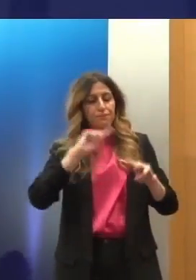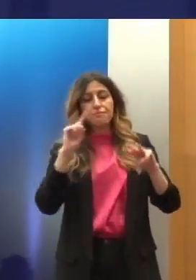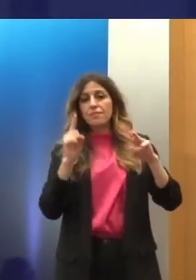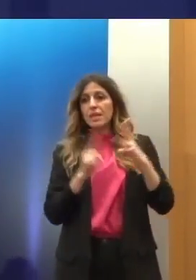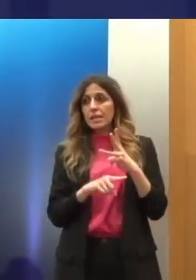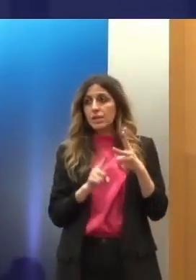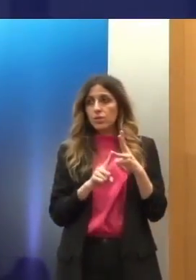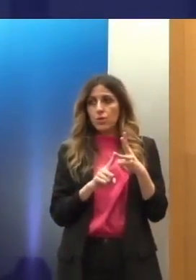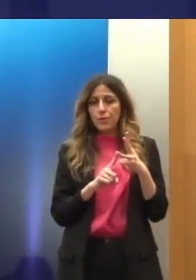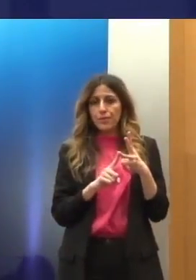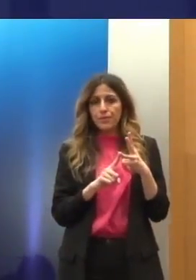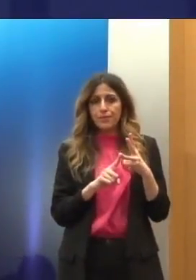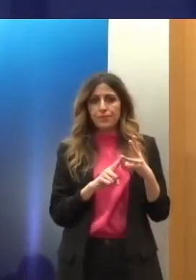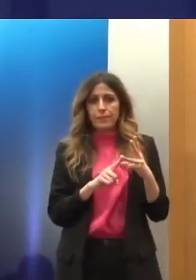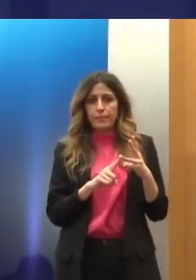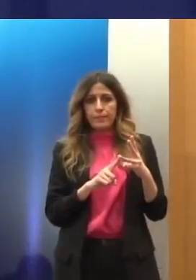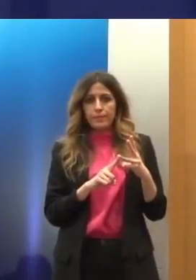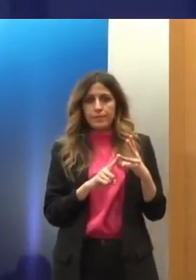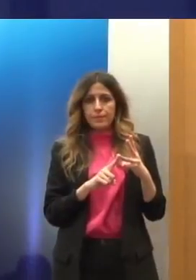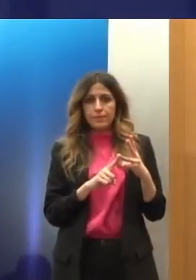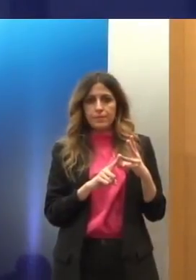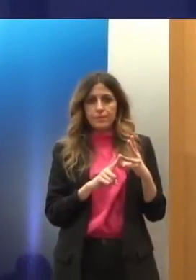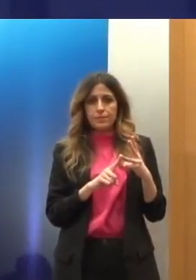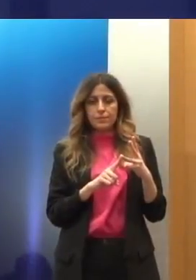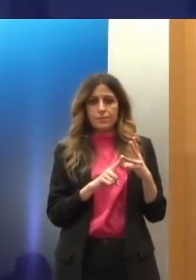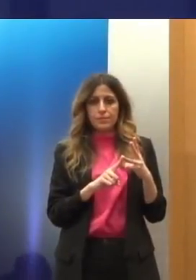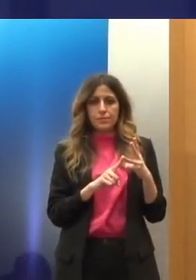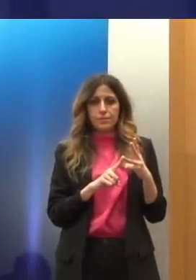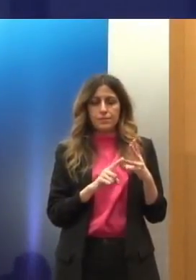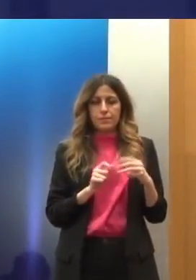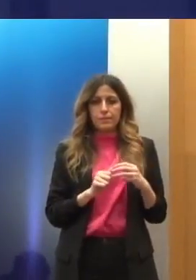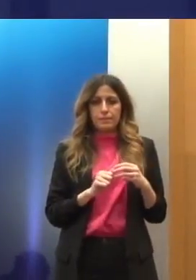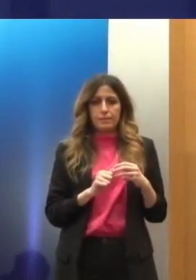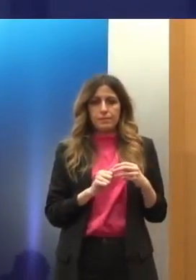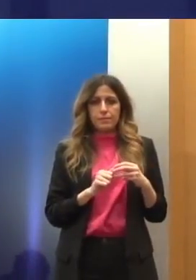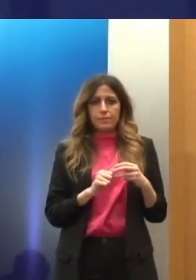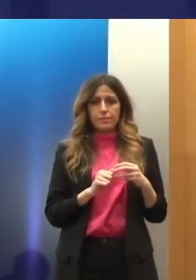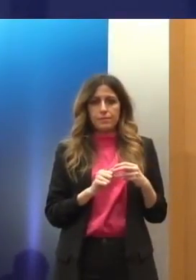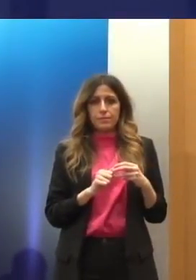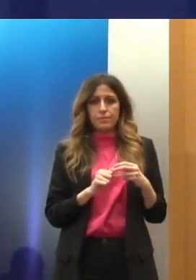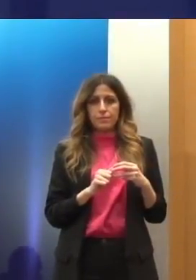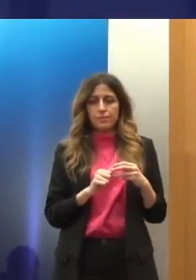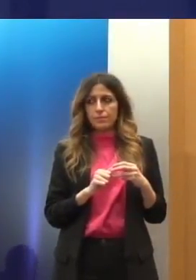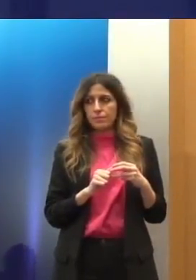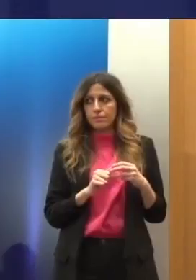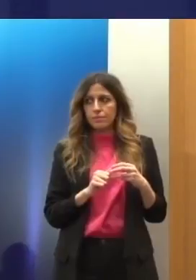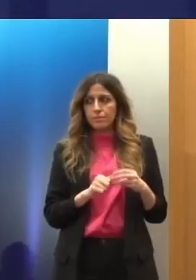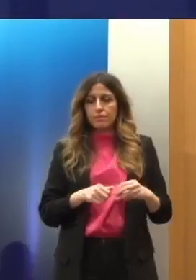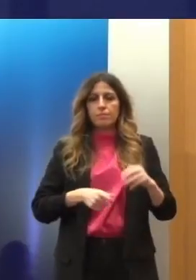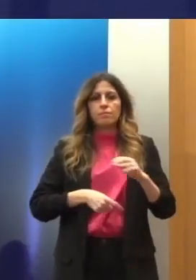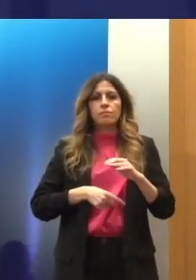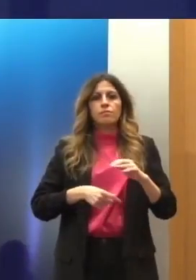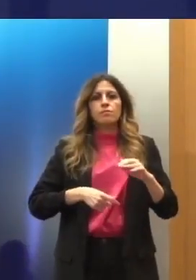πώς το λένε, διεύρυνση της κράτησης πλέον των